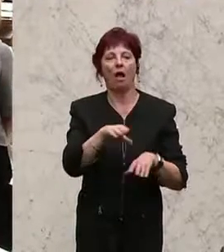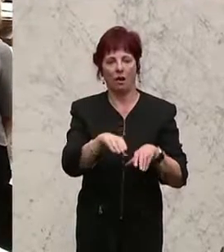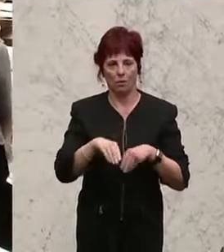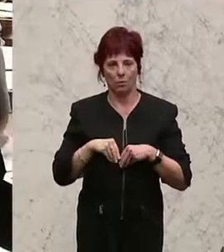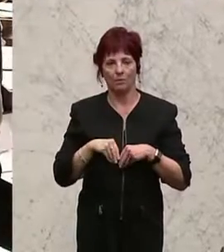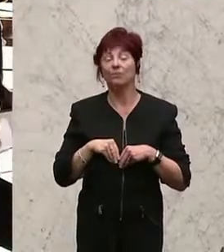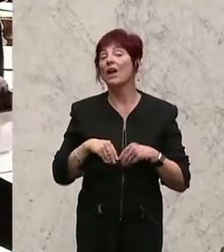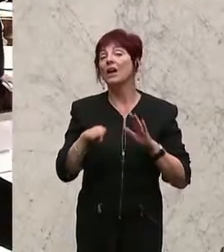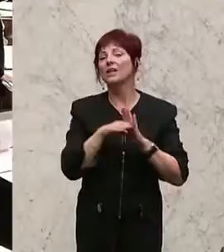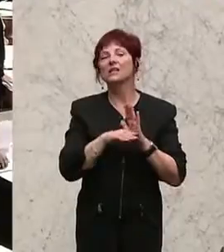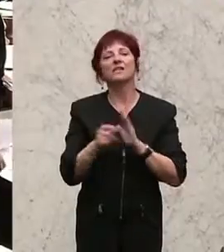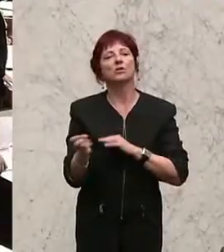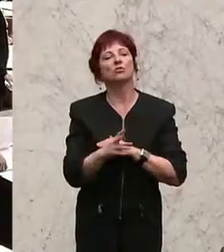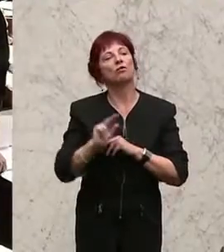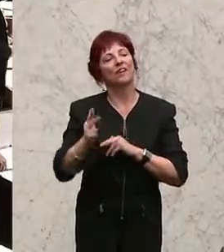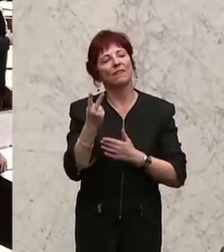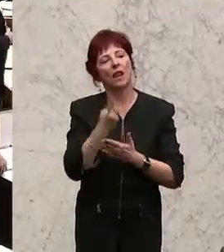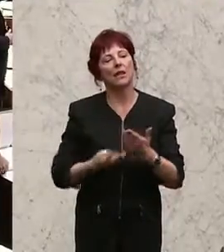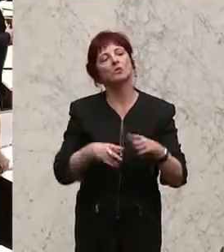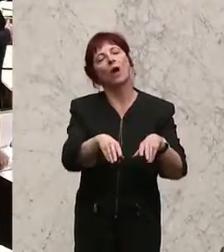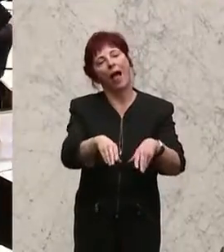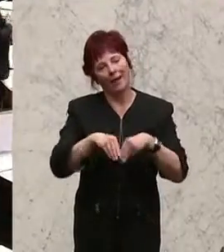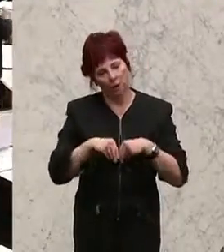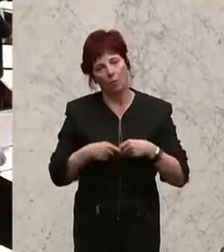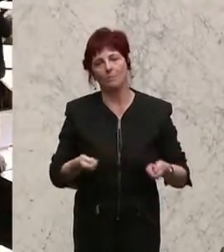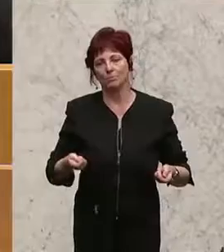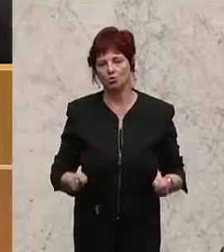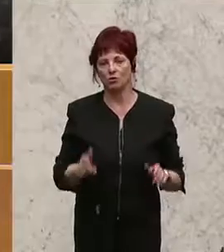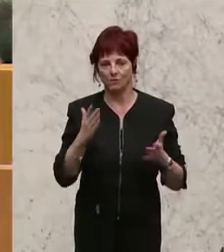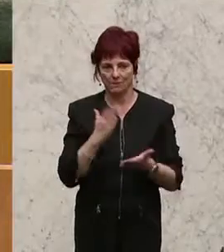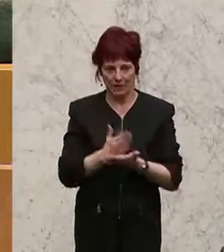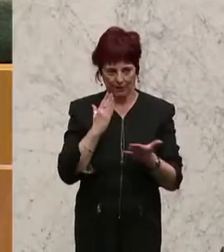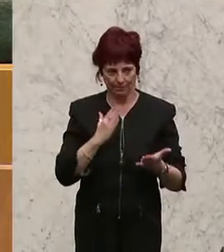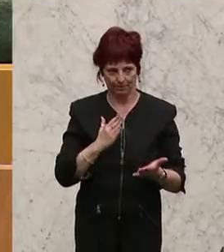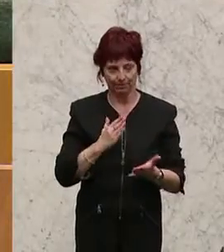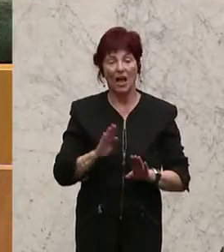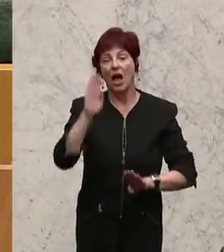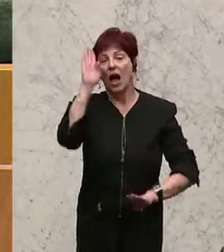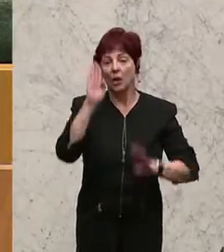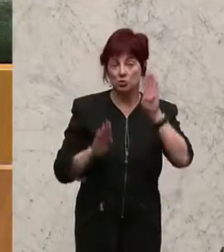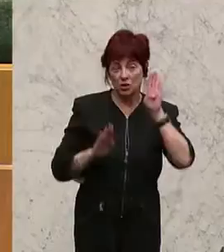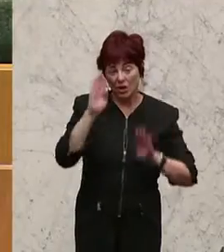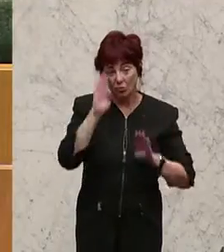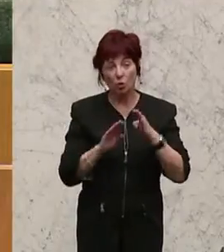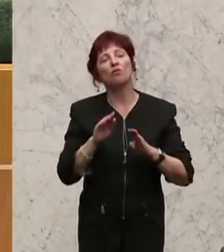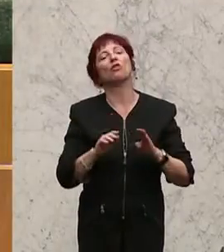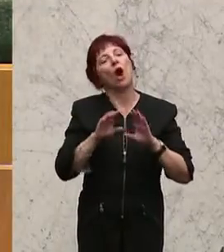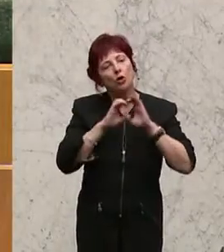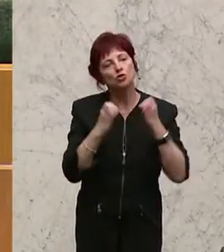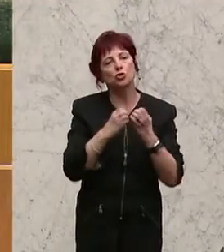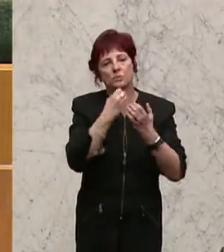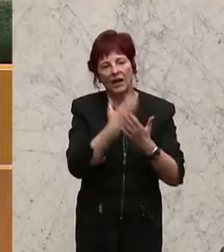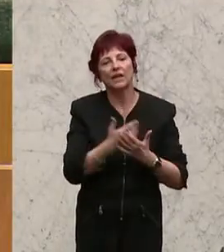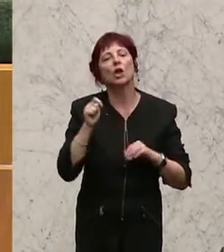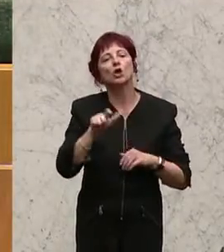Das Gesetzentwurf ist somit auch in dritter Lesung angenommen und beschlossen. Abstimmung über die dem Ausschussbericht 1298